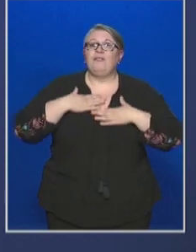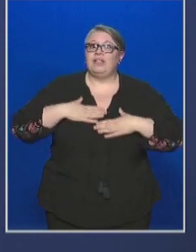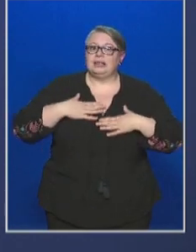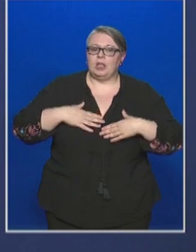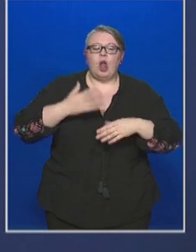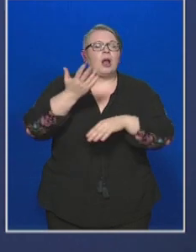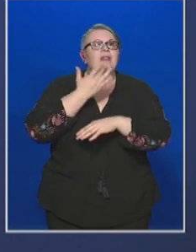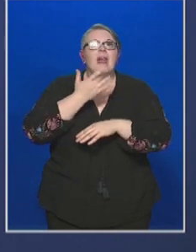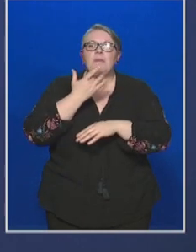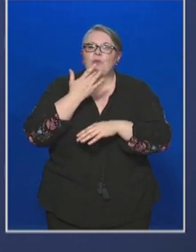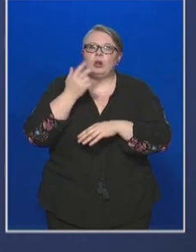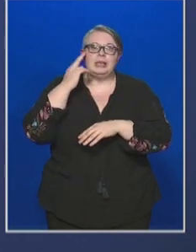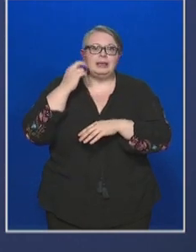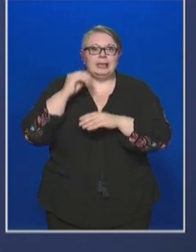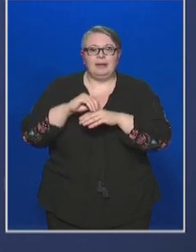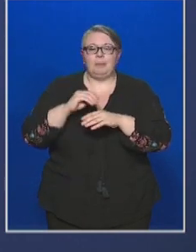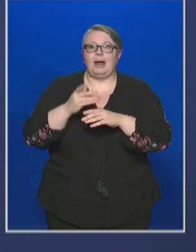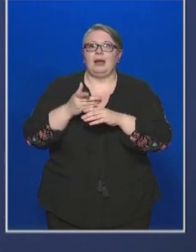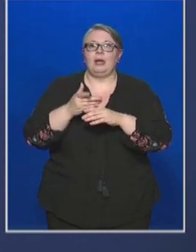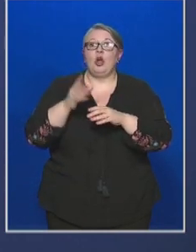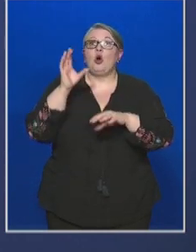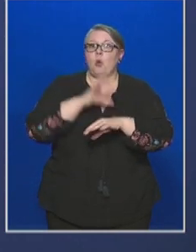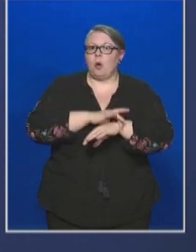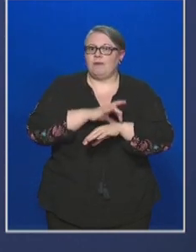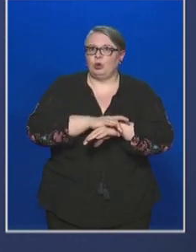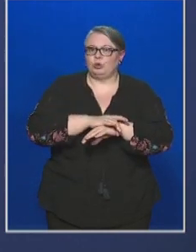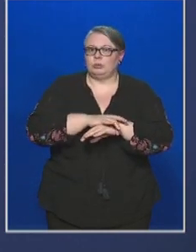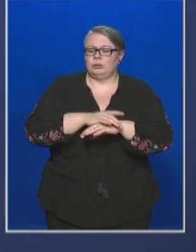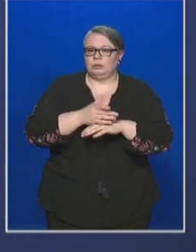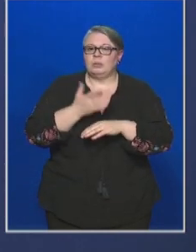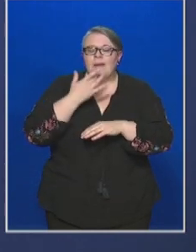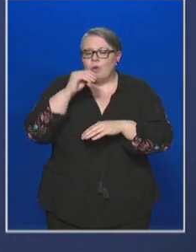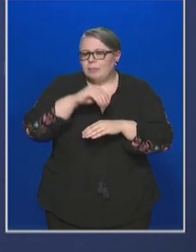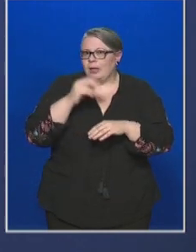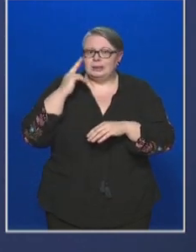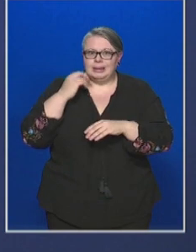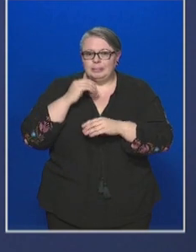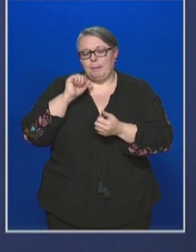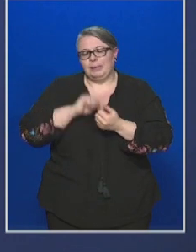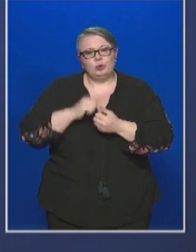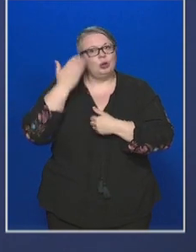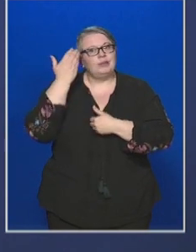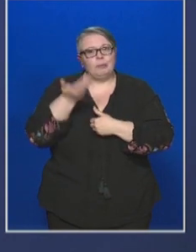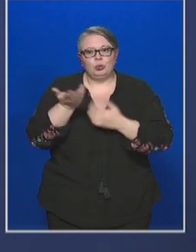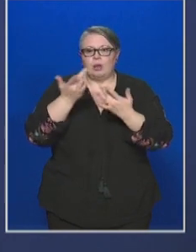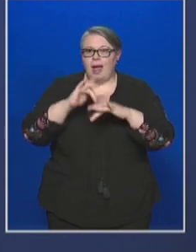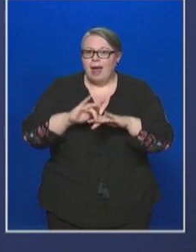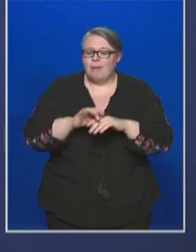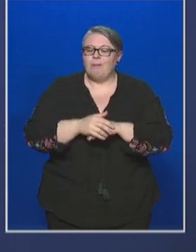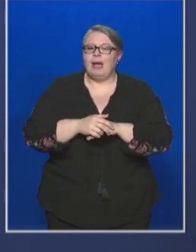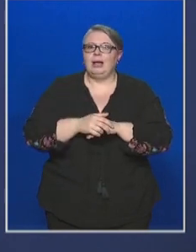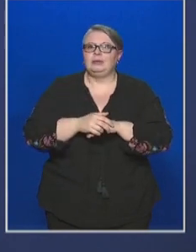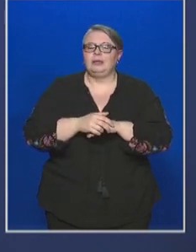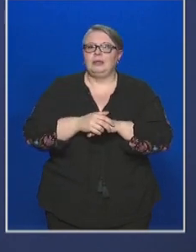nem volt az intézményben jelen orvos, tehát bizonyosan nem tudta a helyben a